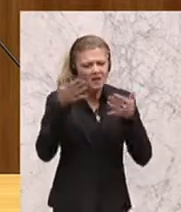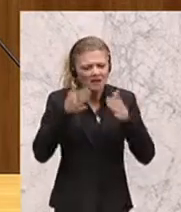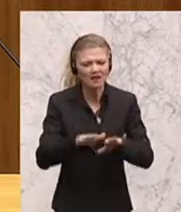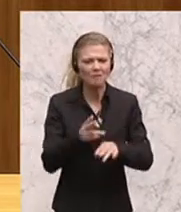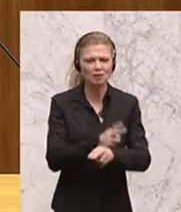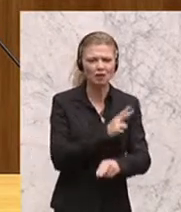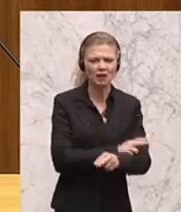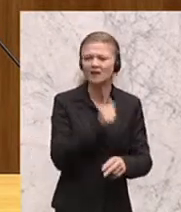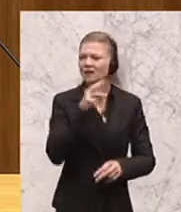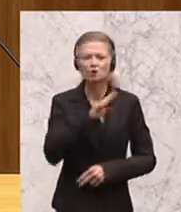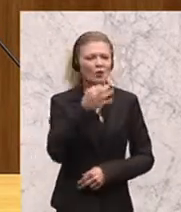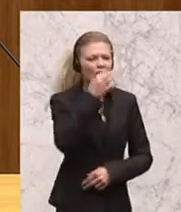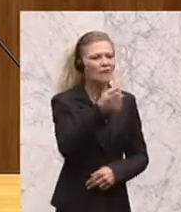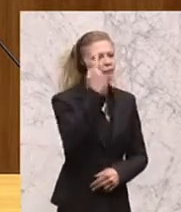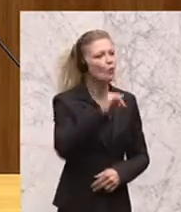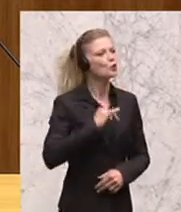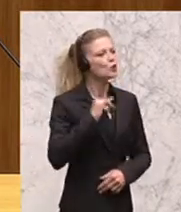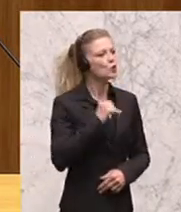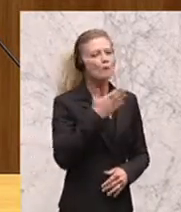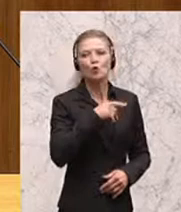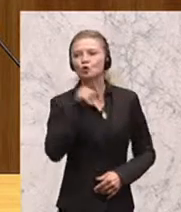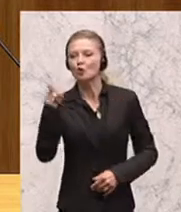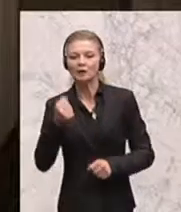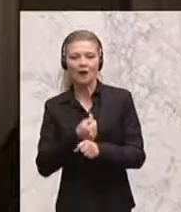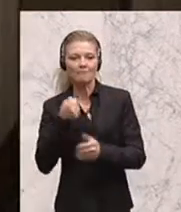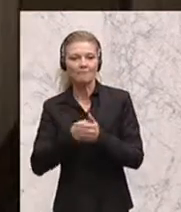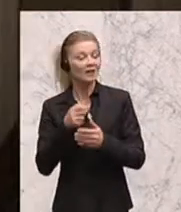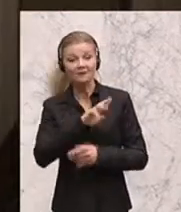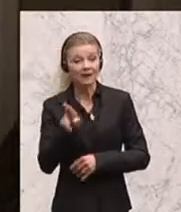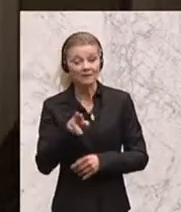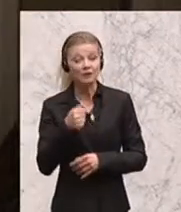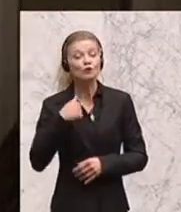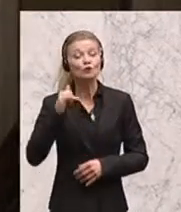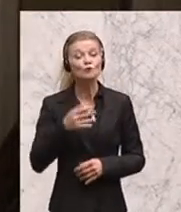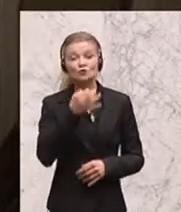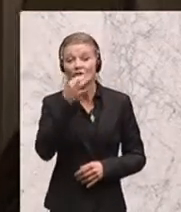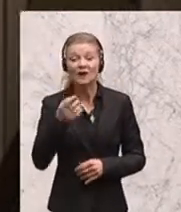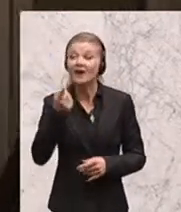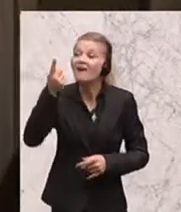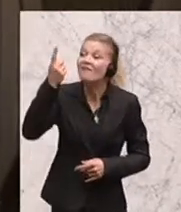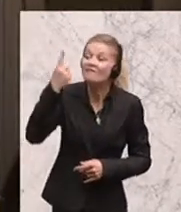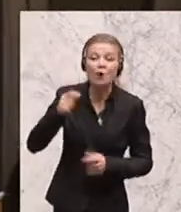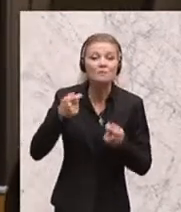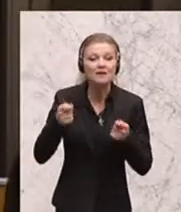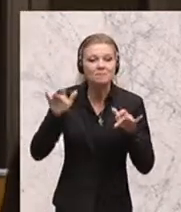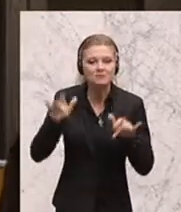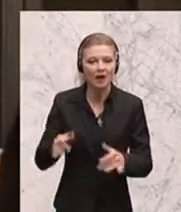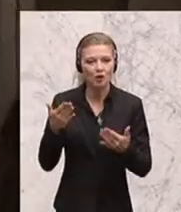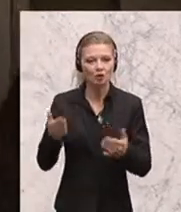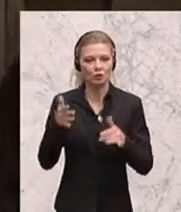zu gehen und dort mitzukämpfen, sondern warum gibt es ihn überhaupt? Das sind Versäumnisse der Außenpolitik zum Beispiel. Man hat Gaddafi